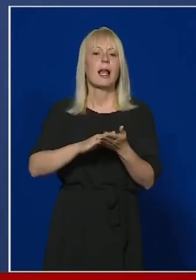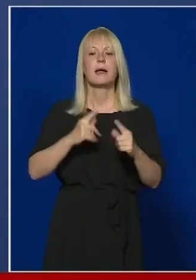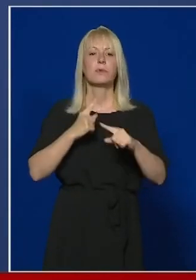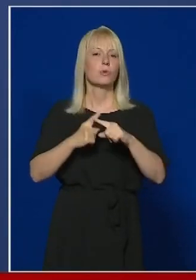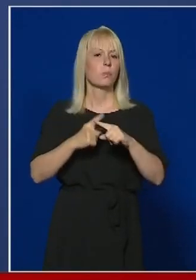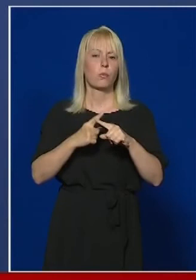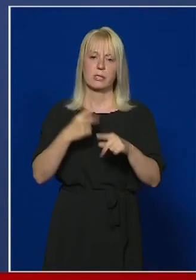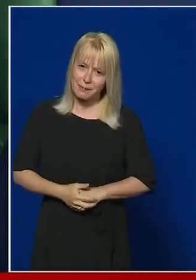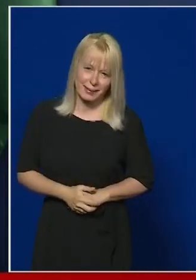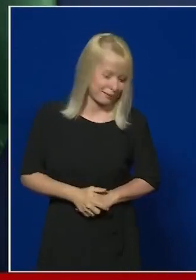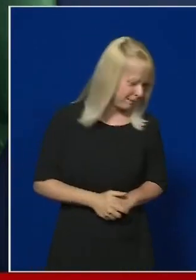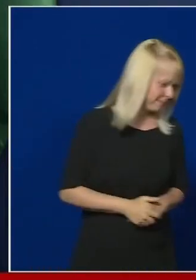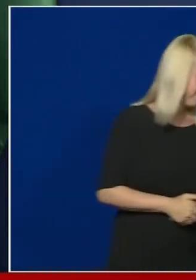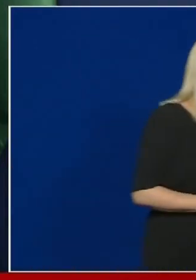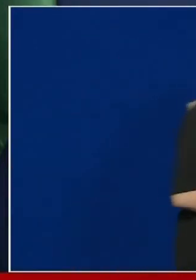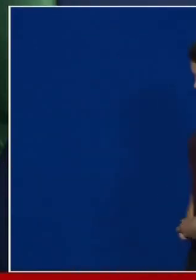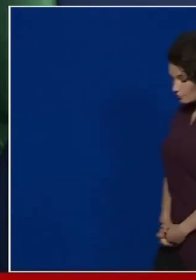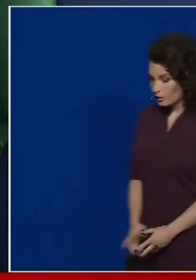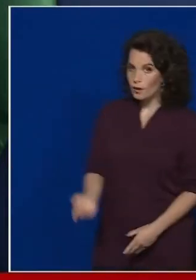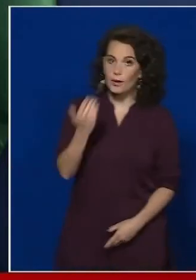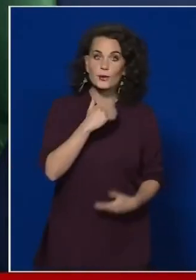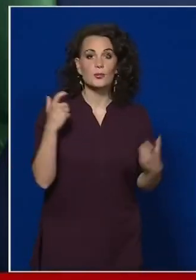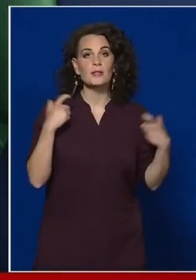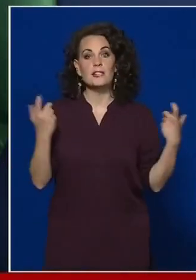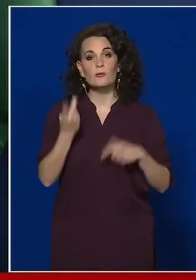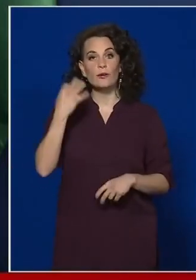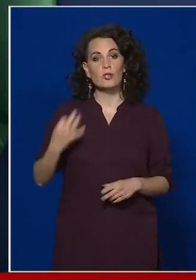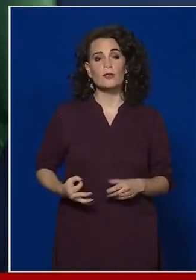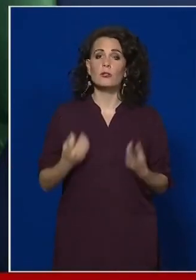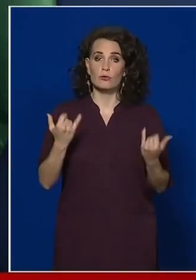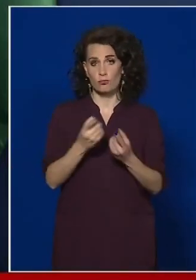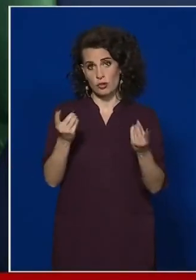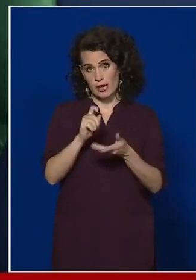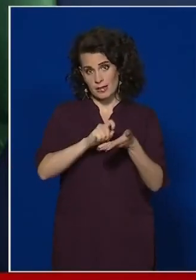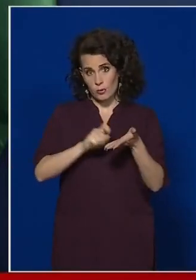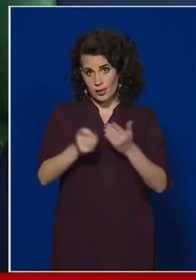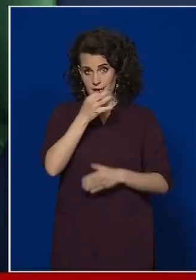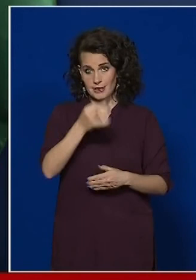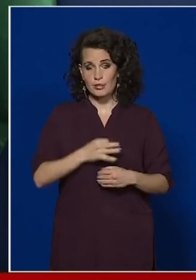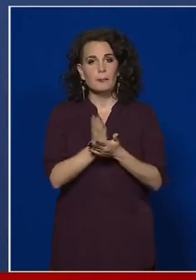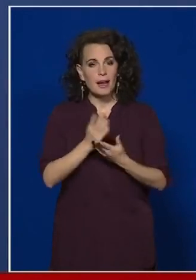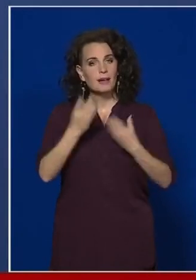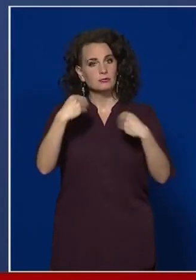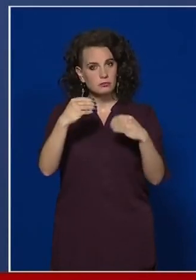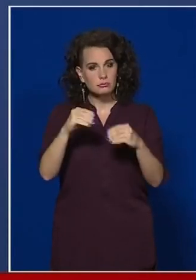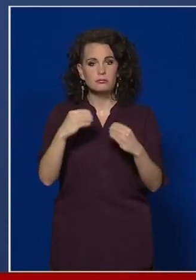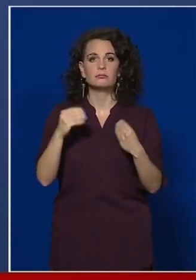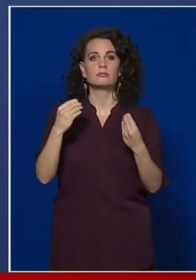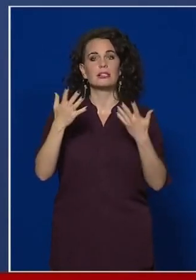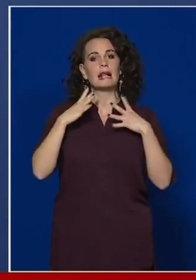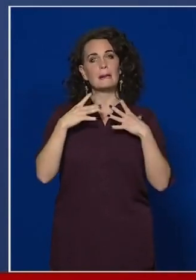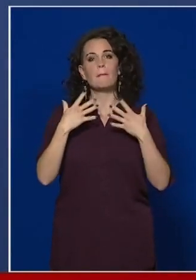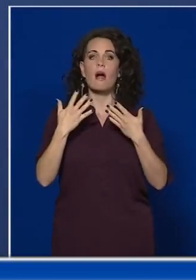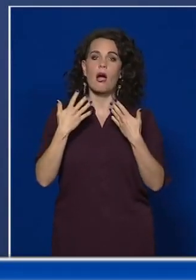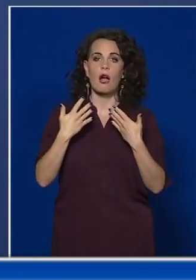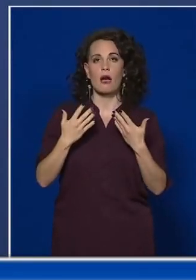pozitív betegek. Az operatív tör sajtótájékoztatóján azt is elmondták, ma fognak dönteni arról, hogy az egészségügyi